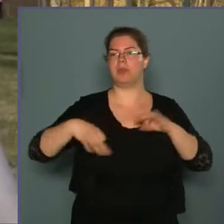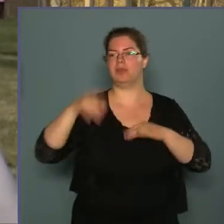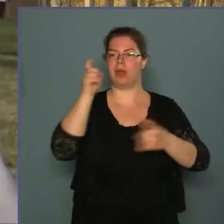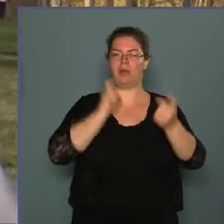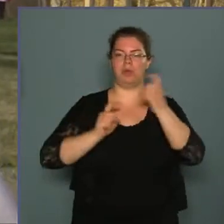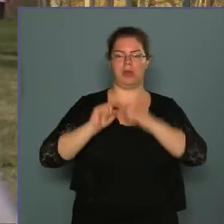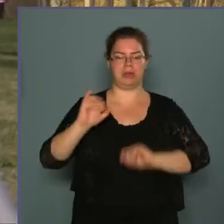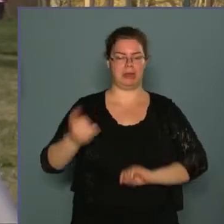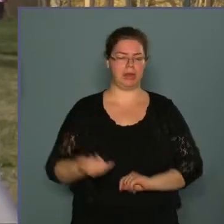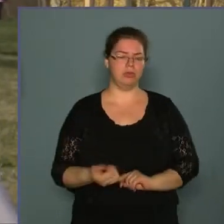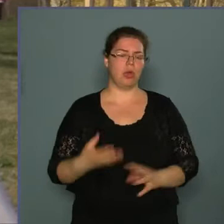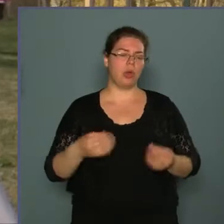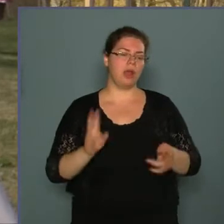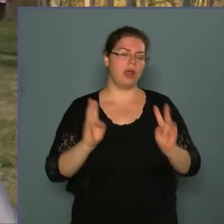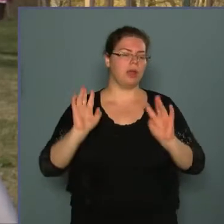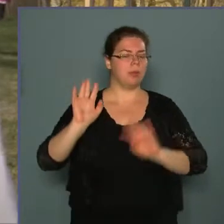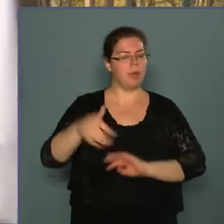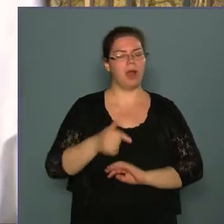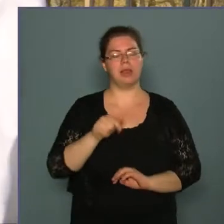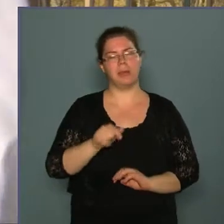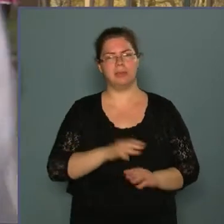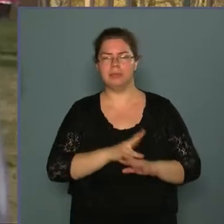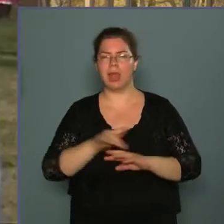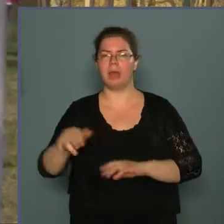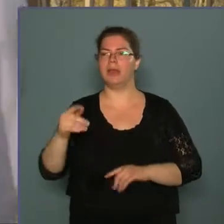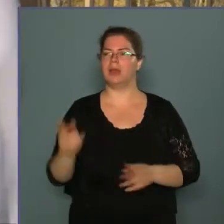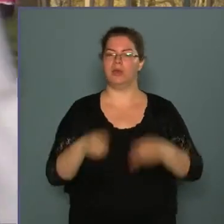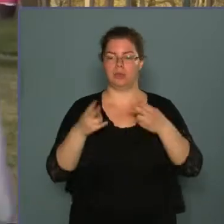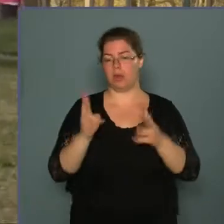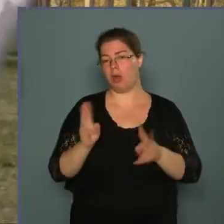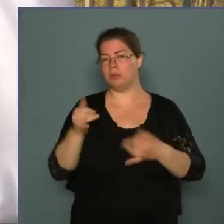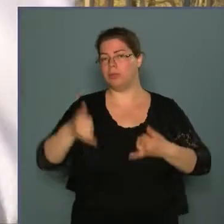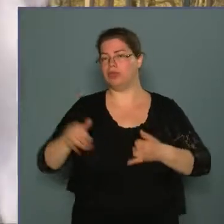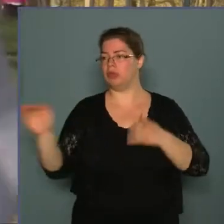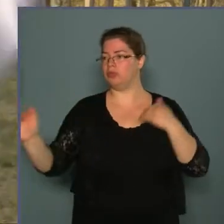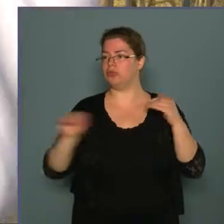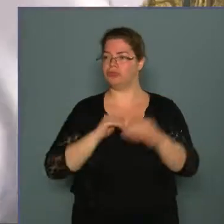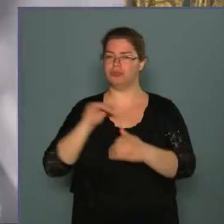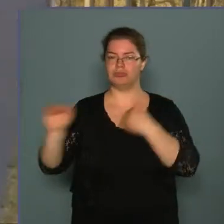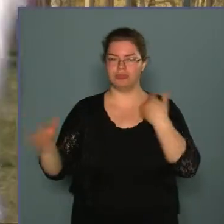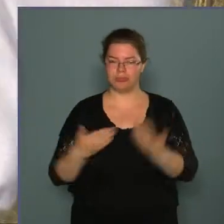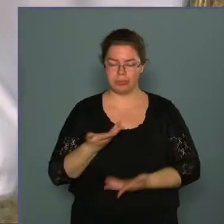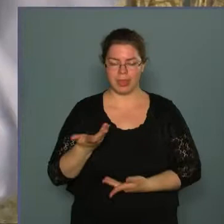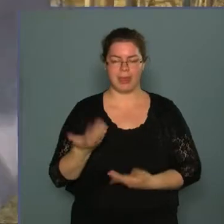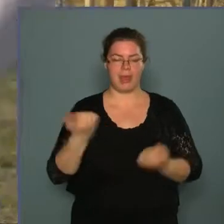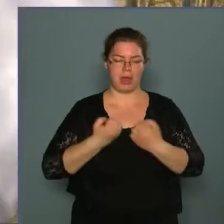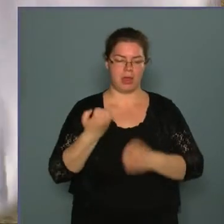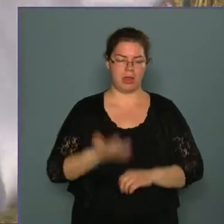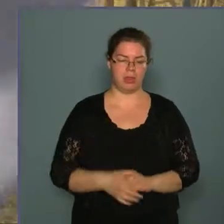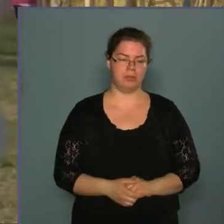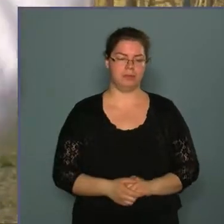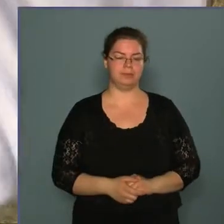gondolatának is. Sokan, akik majd itt elmennek az úton, mint ahogy most is haladnak itt a főútvonalon, a gépjárművek